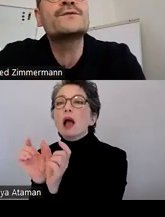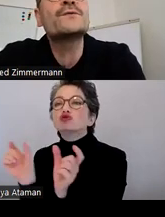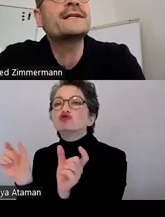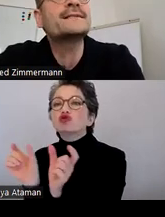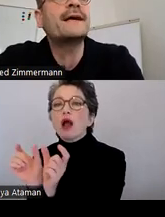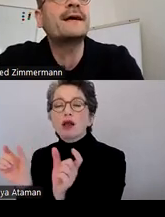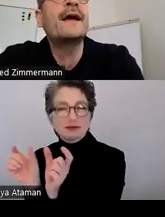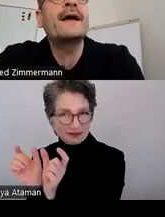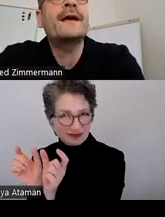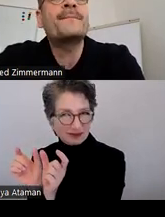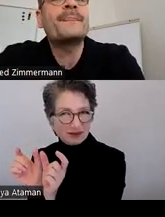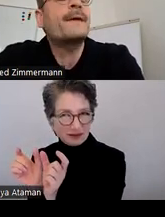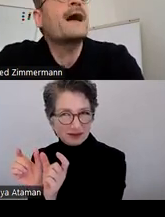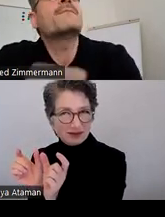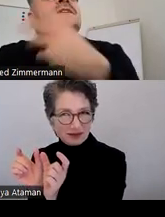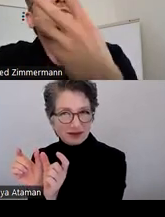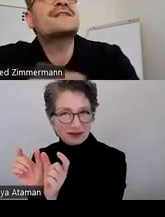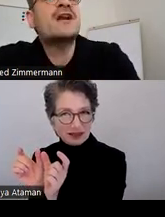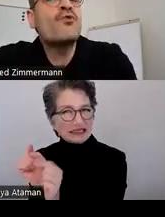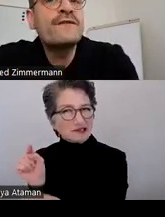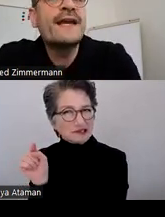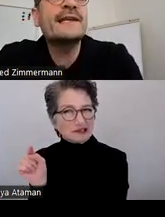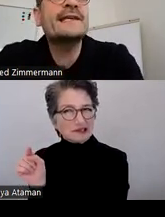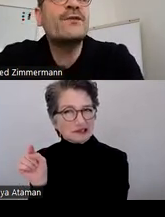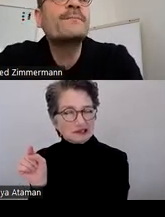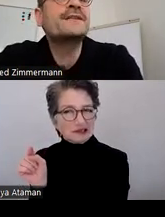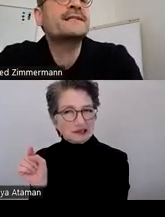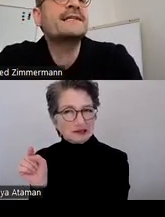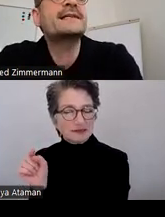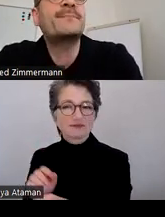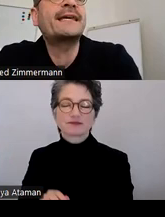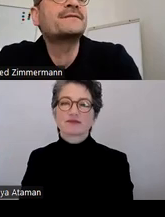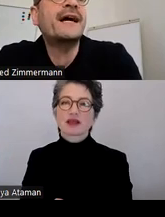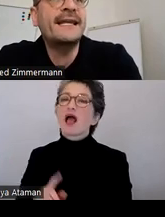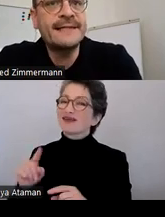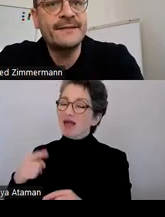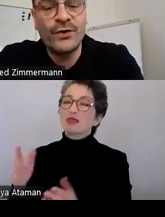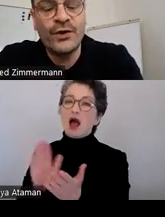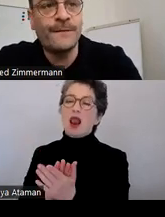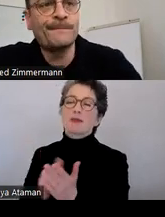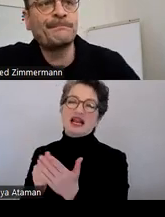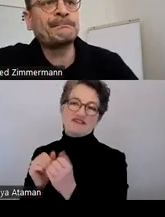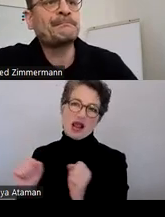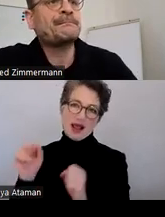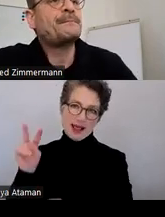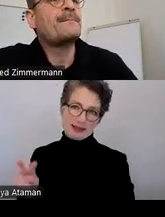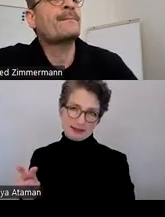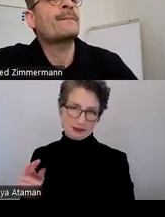Worten und sowas sind sozusagen notwendig, um tatsächlich barrierefrei lesen zu können.